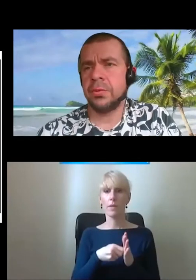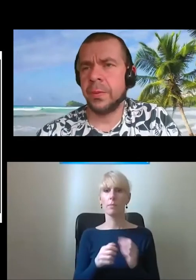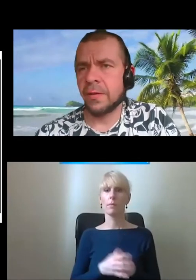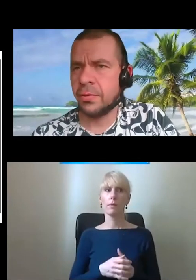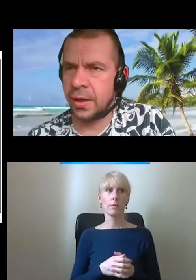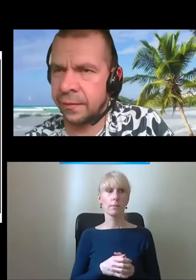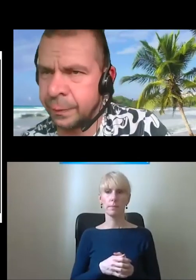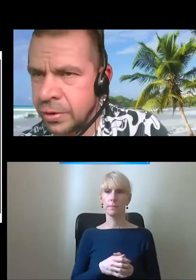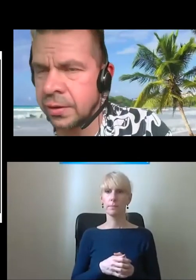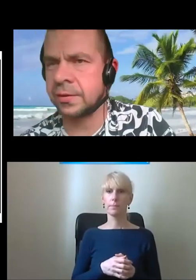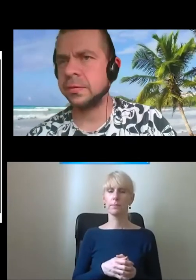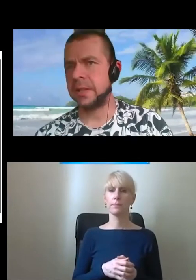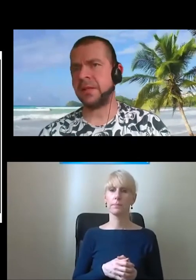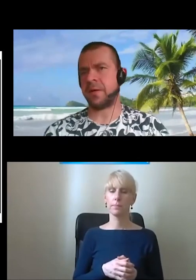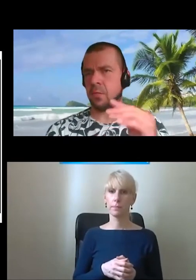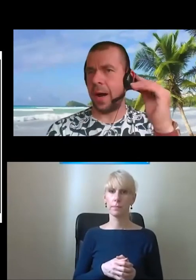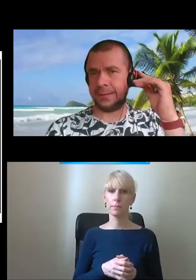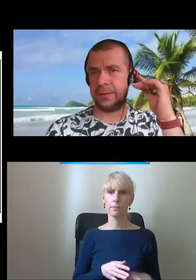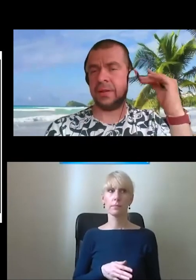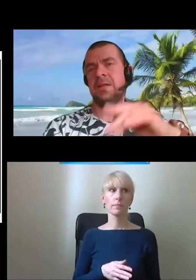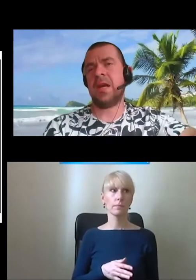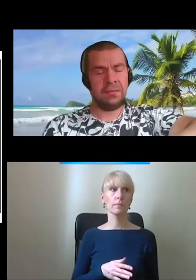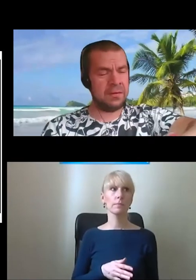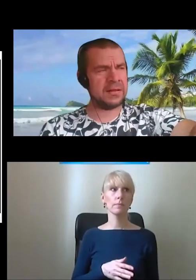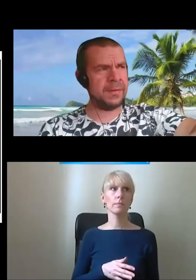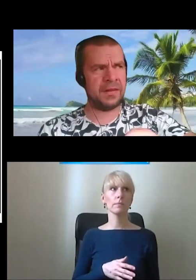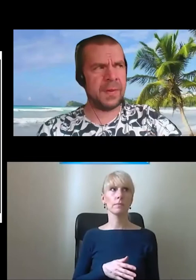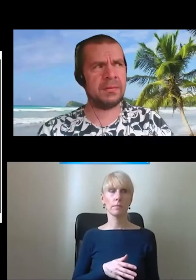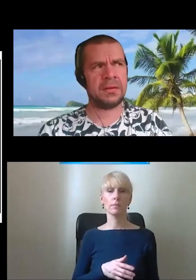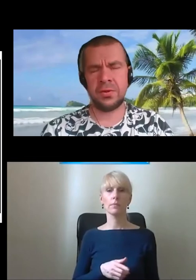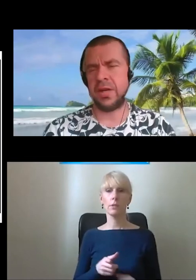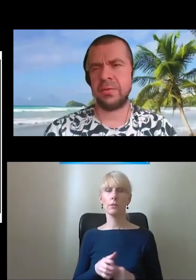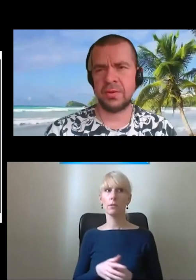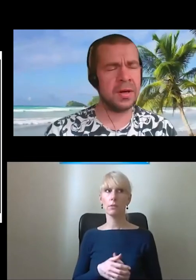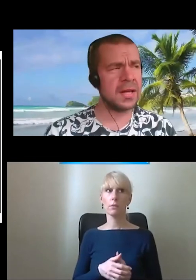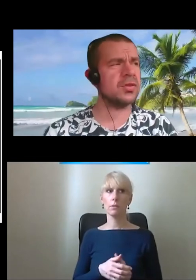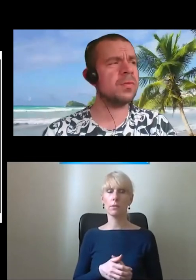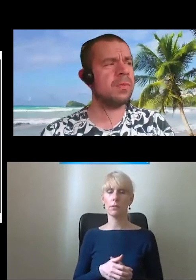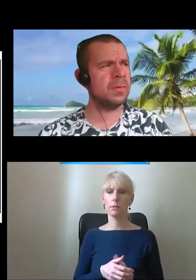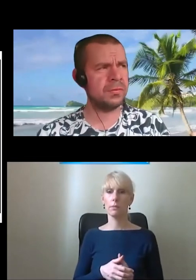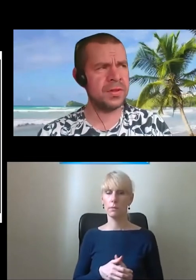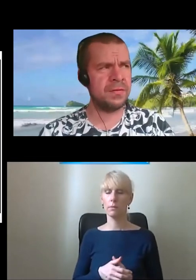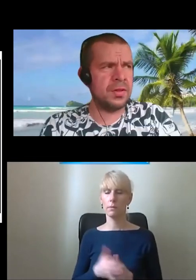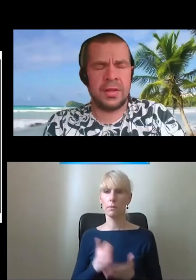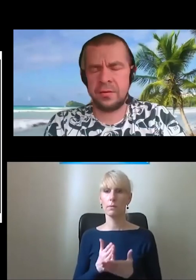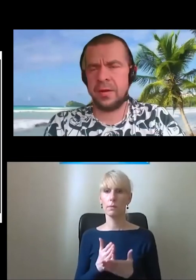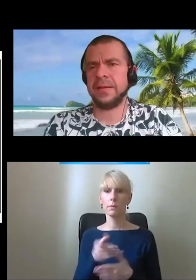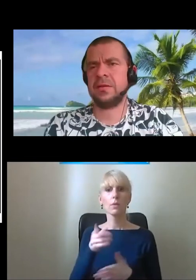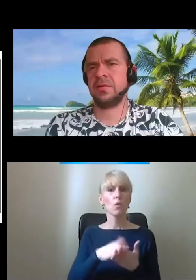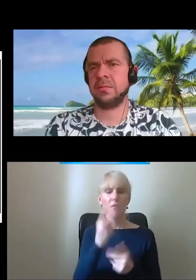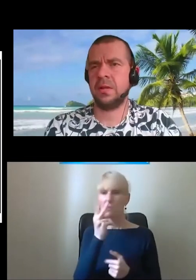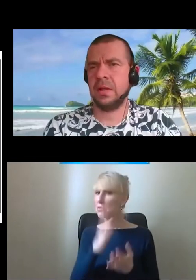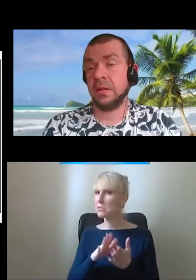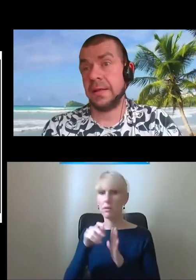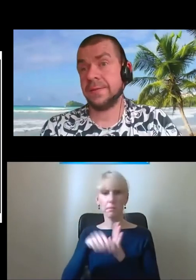bo tu pojawił się w poprzedniej dyskusji temat ewakuacji. I ja tak naprawdę wpadłem na to dzisiaj, bo żeby była jasność. To wszyscy widzicie, co to jest.